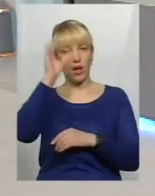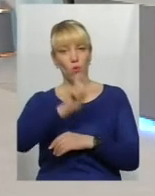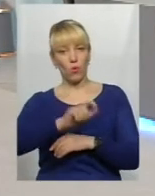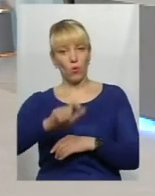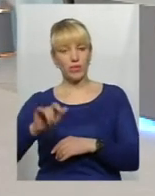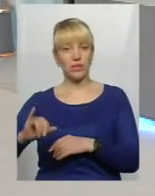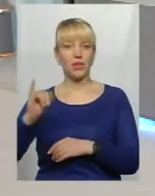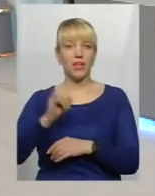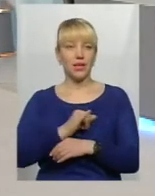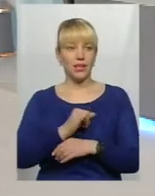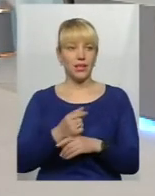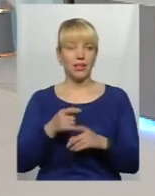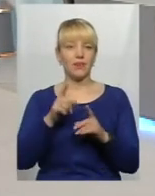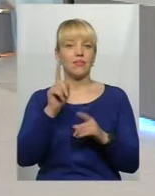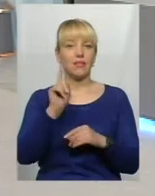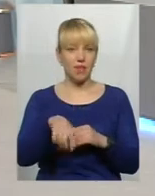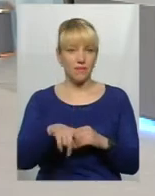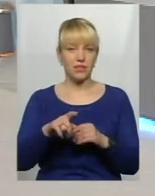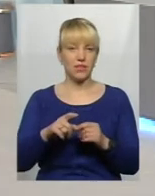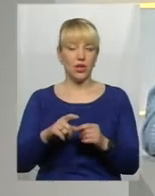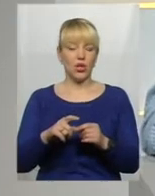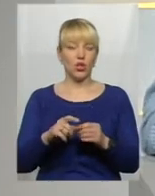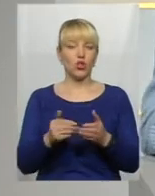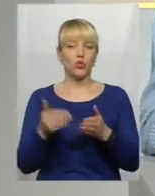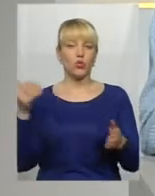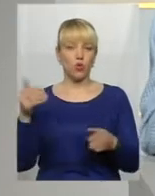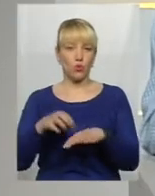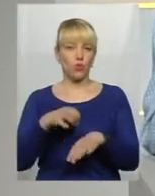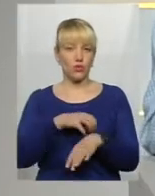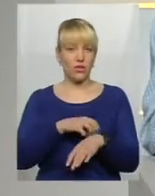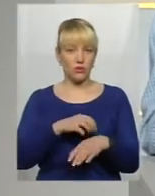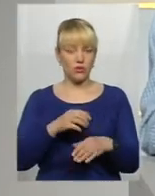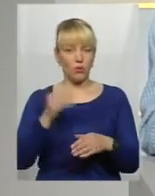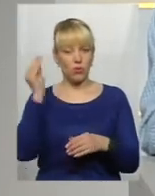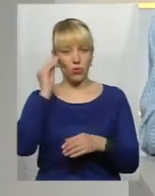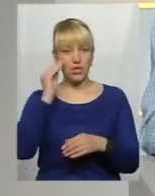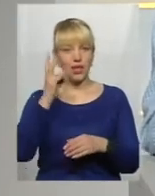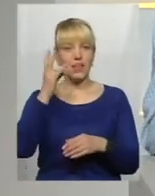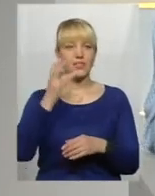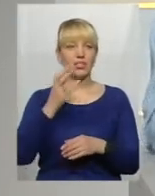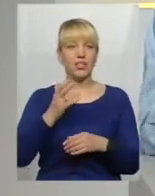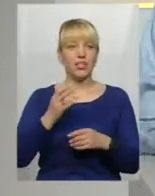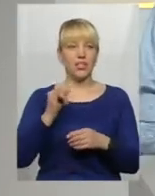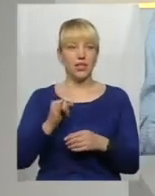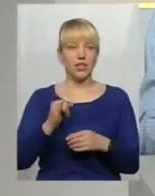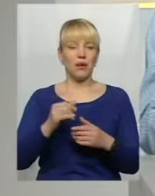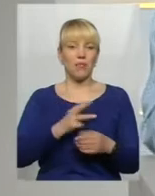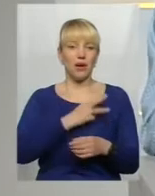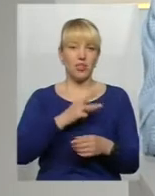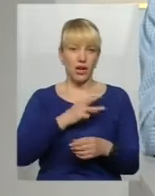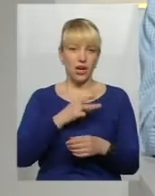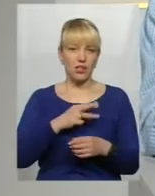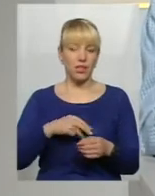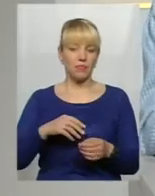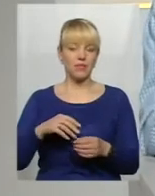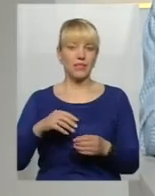або навіть докомунізаторською позицією Українського інституту національної пам'яті. І от бажанням частини суспільства